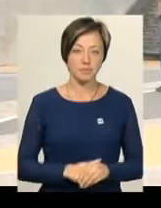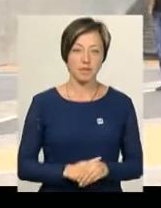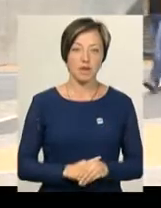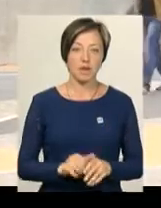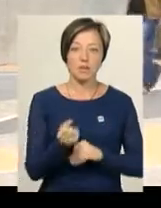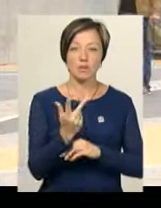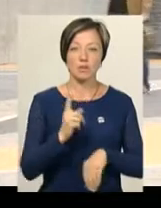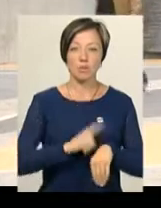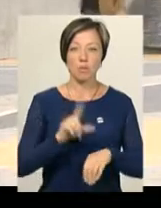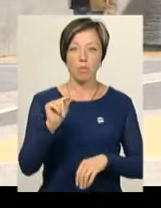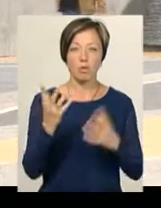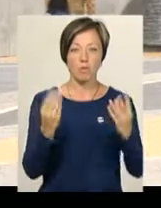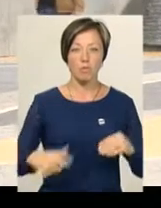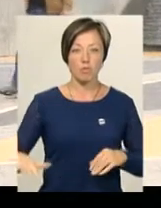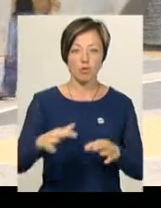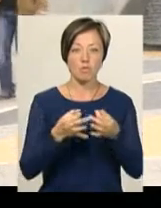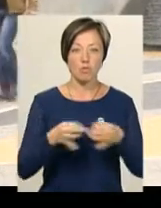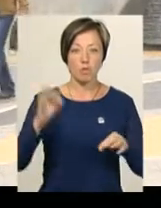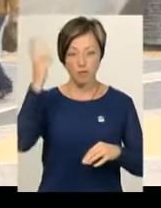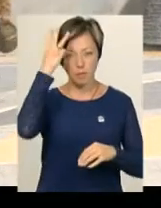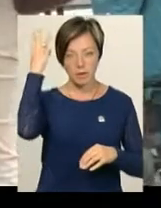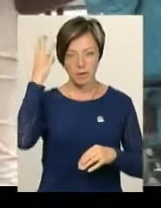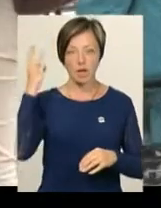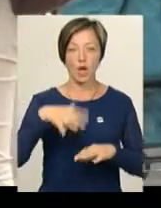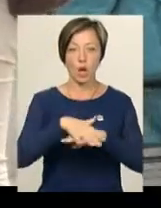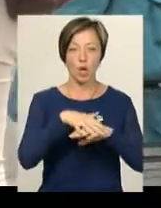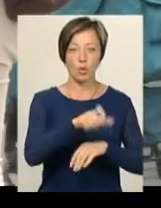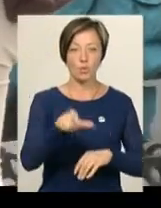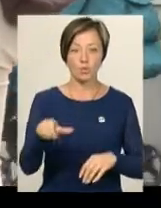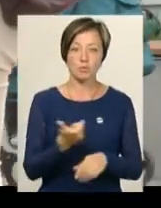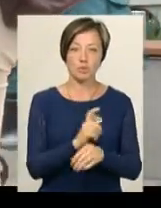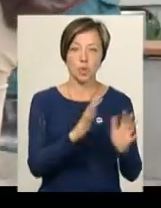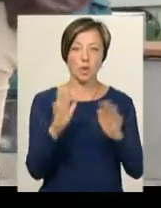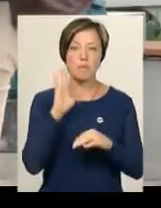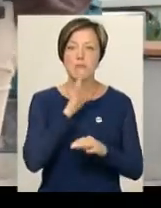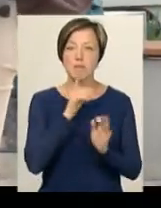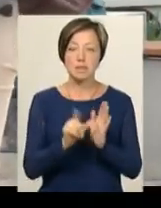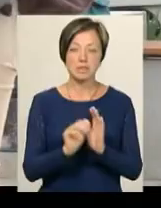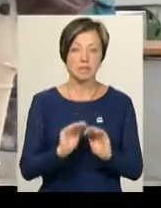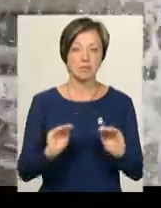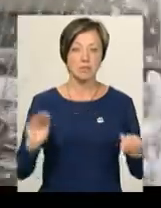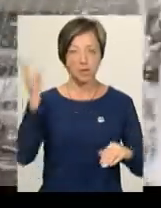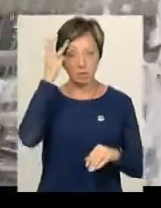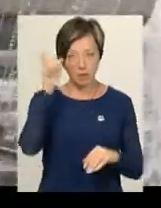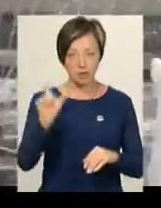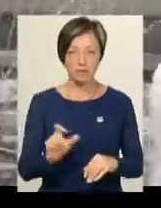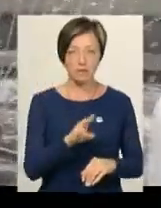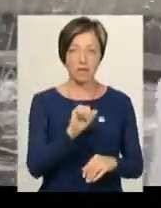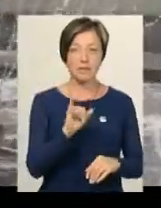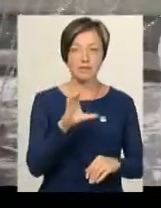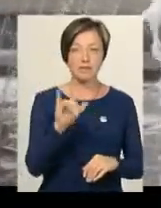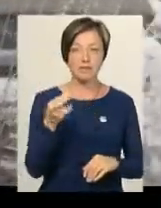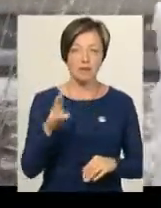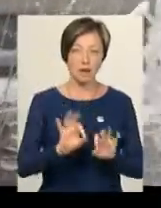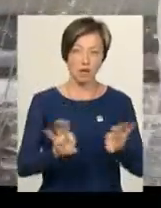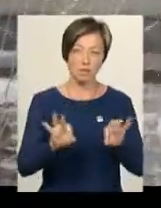13-й годині понеділка на Площі Свобода в Хмельницькому – людно. У більшості тут гуляють мами з дітьми. Хмельничанка Таїсія Бондаренко